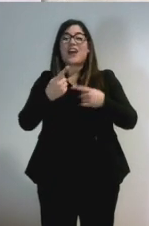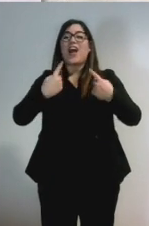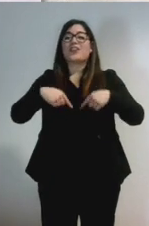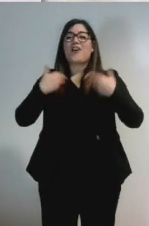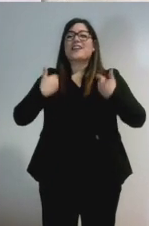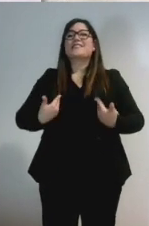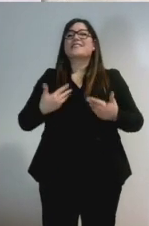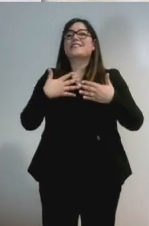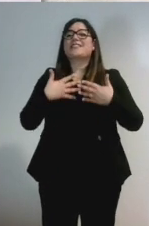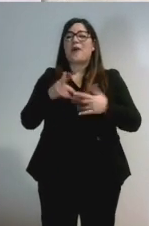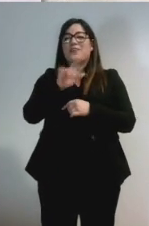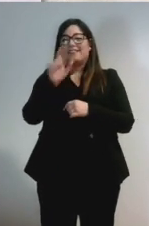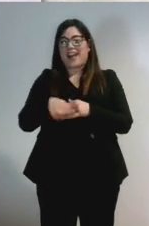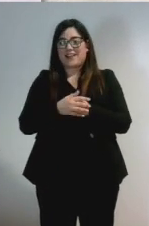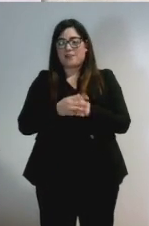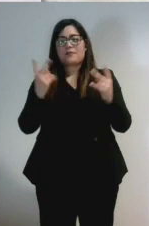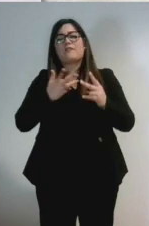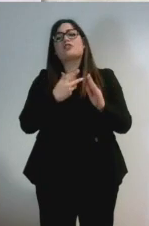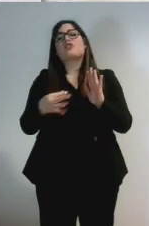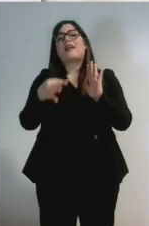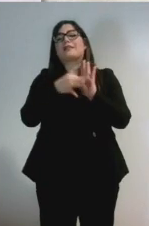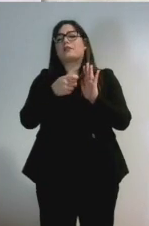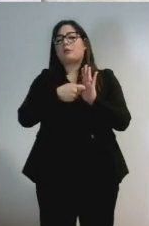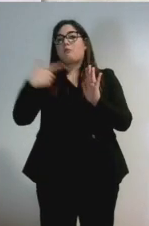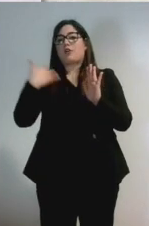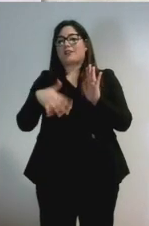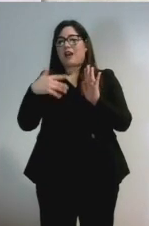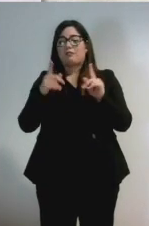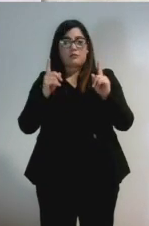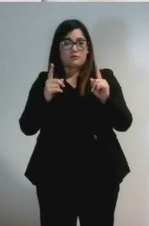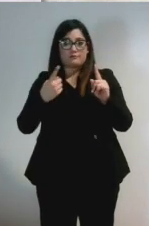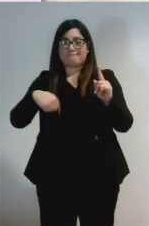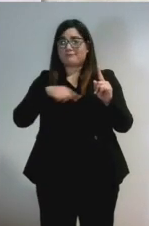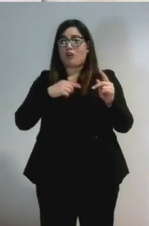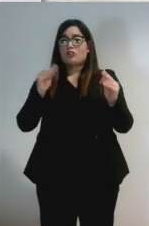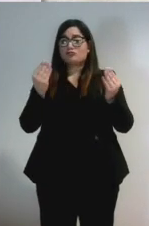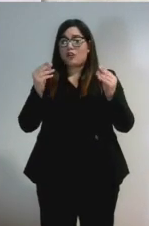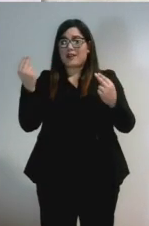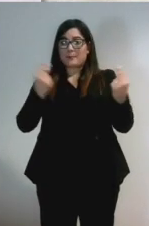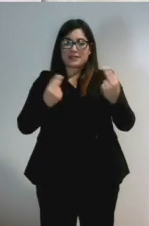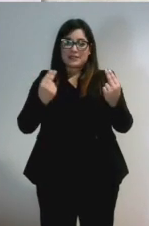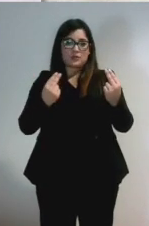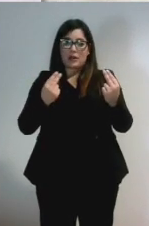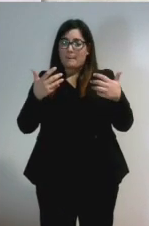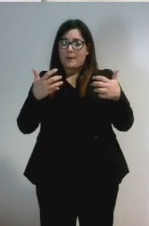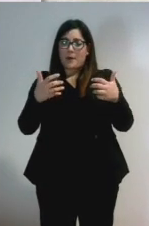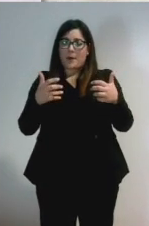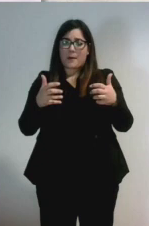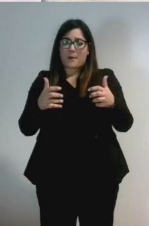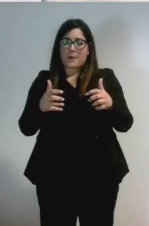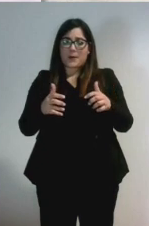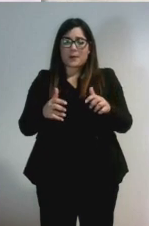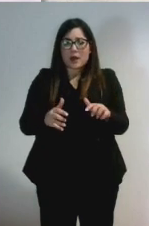un dato importante da non sottovalutare. Noi giovani siamo sempre di meno, noi giovani amministratori. Ci sono sempre meno giovani che si